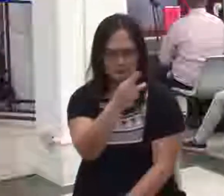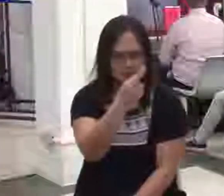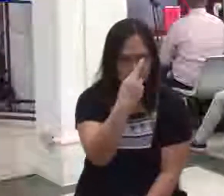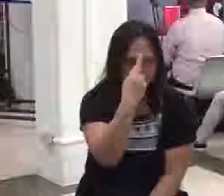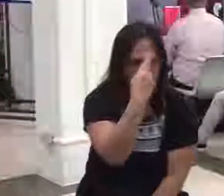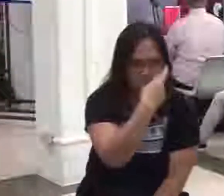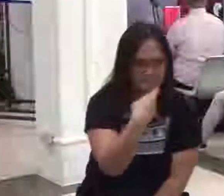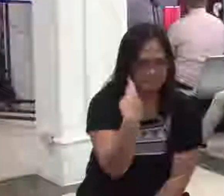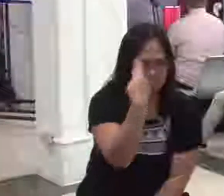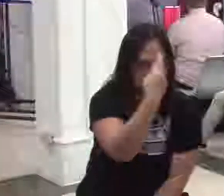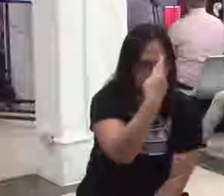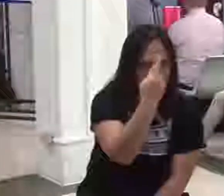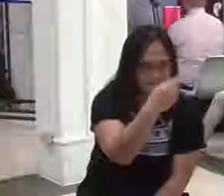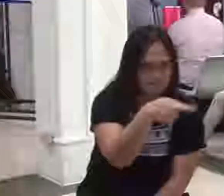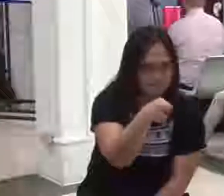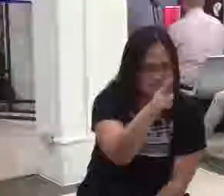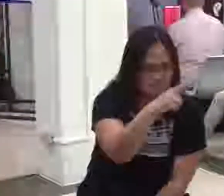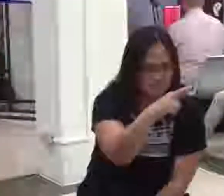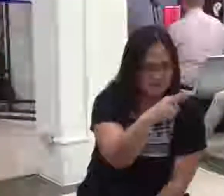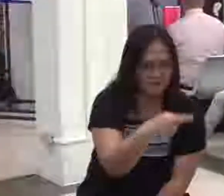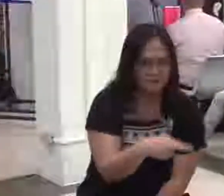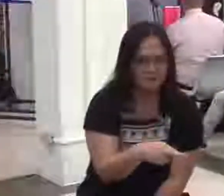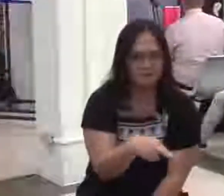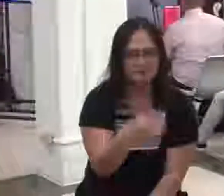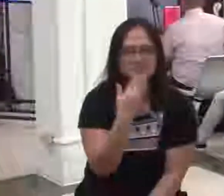pamamagitan ng kung anong titulo niya.